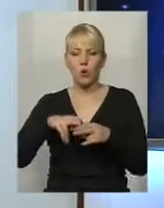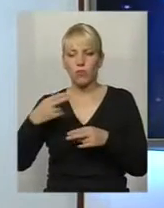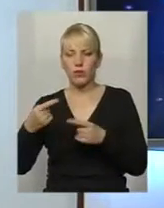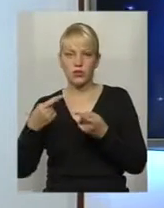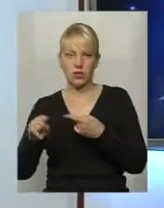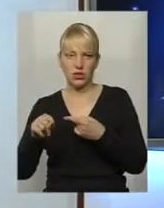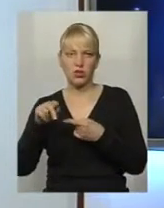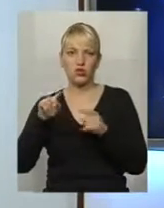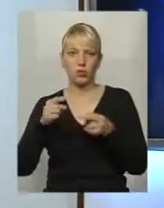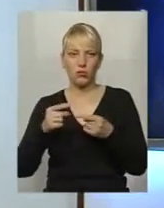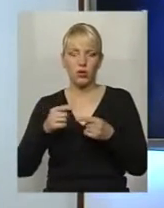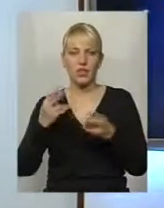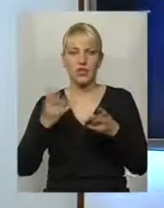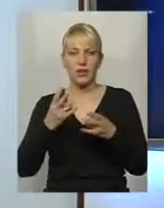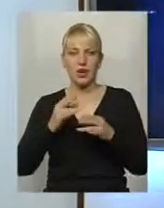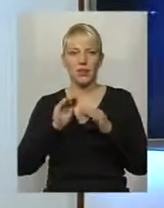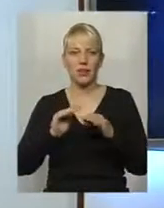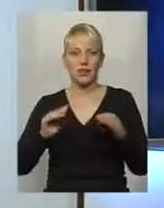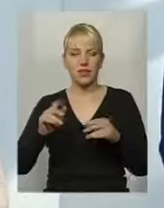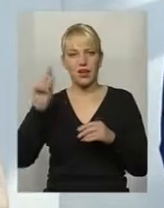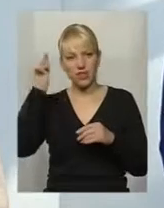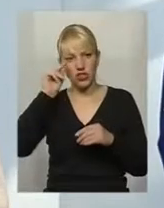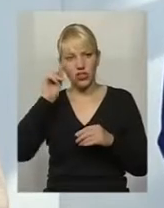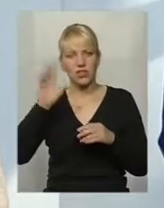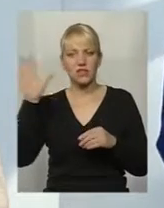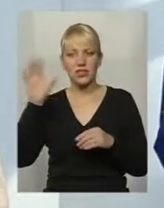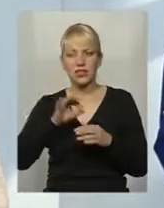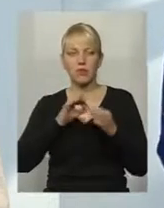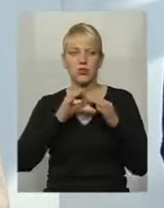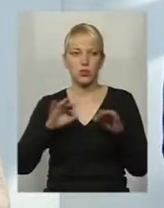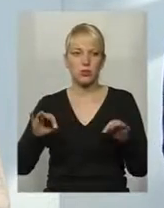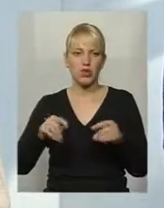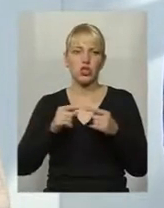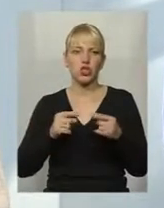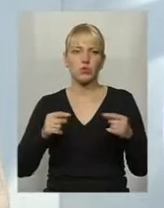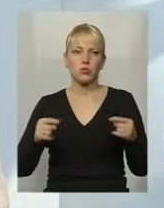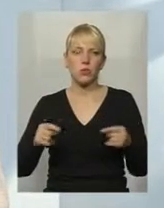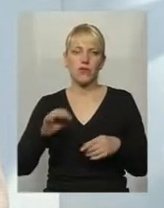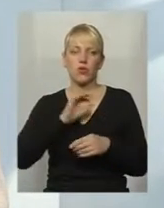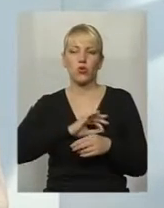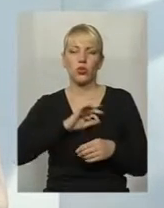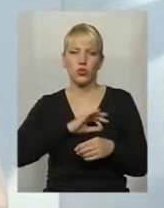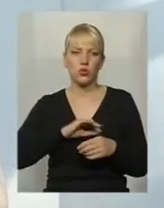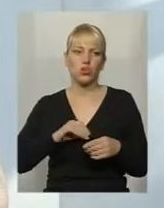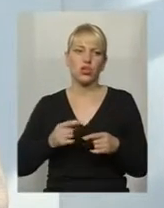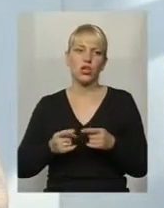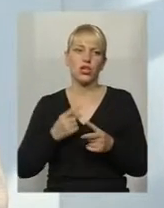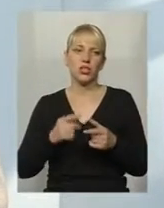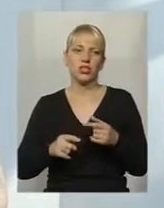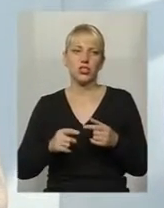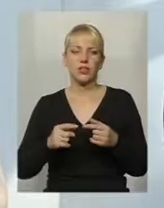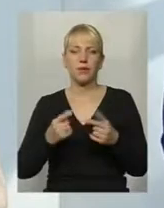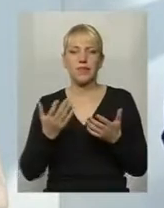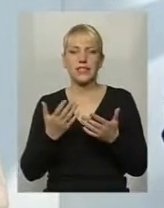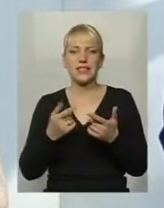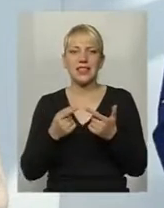дітей треба вчити всіми доступними способами, використовуючи чи інтеграційні